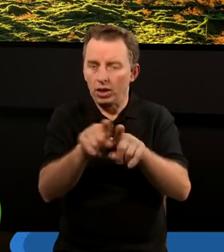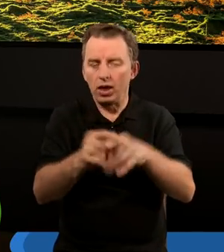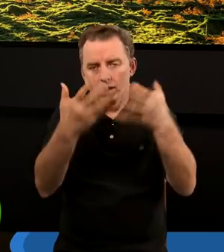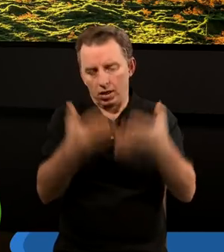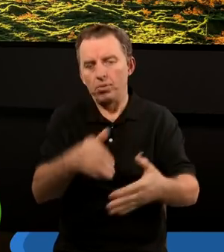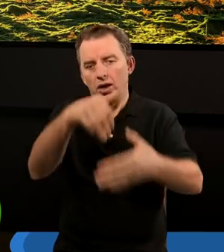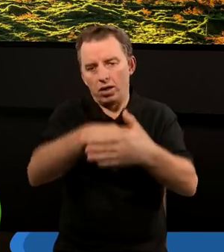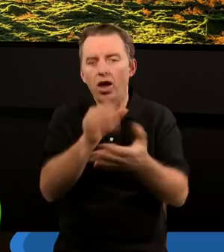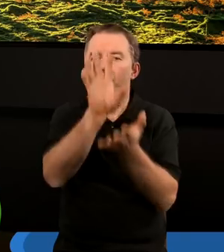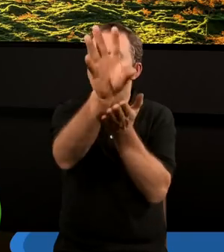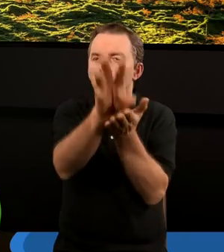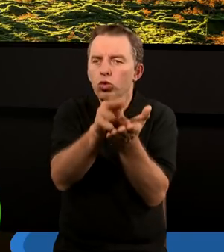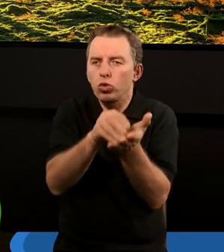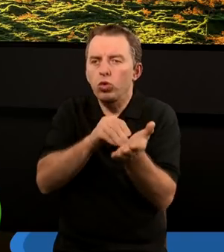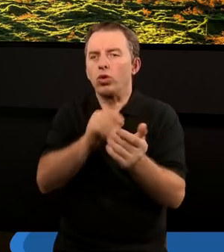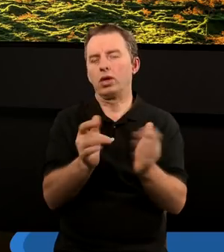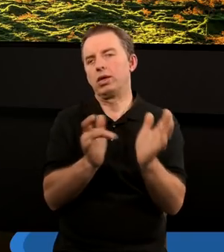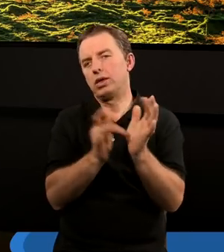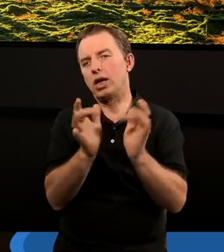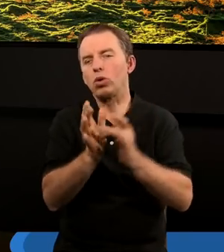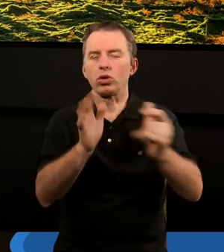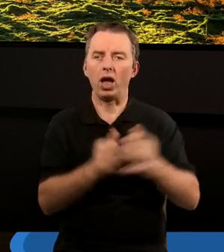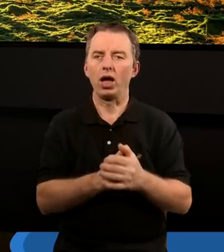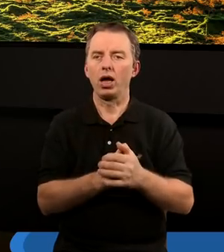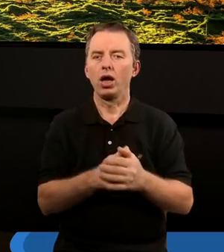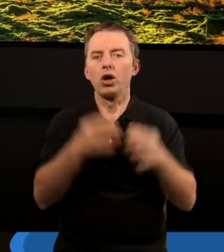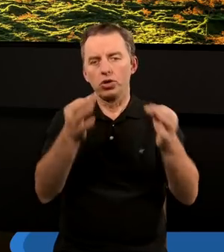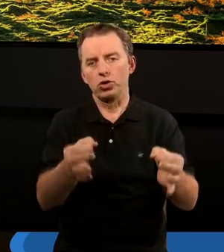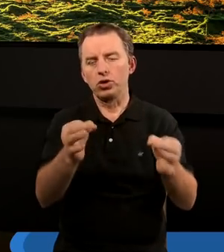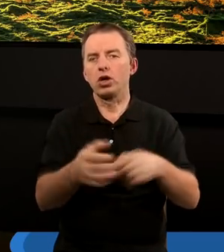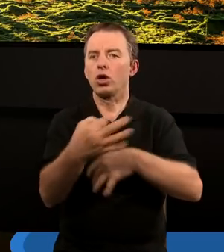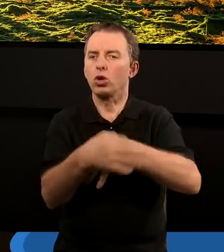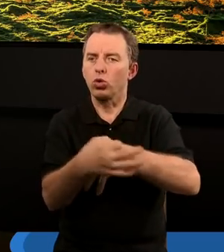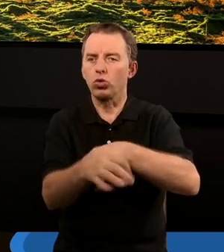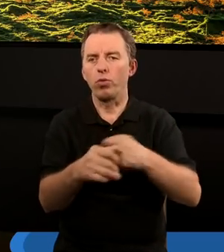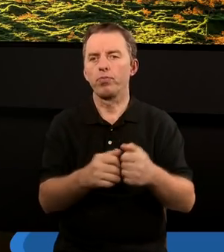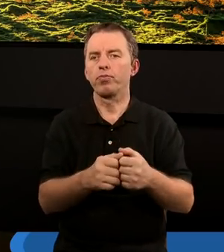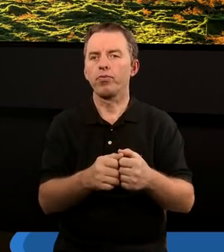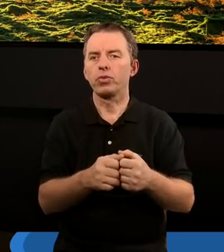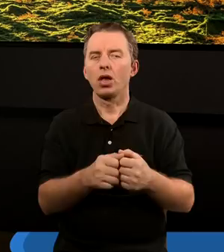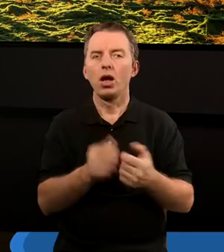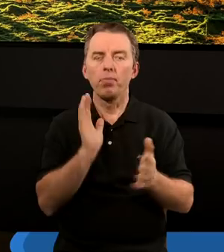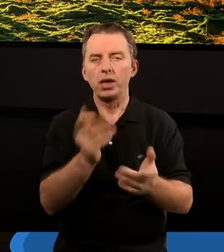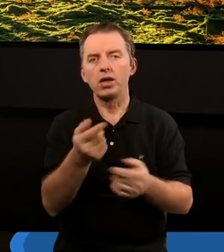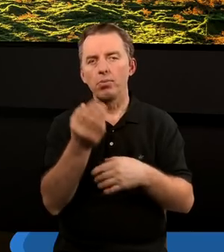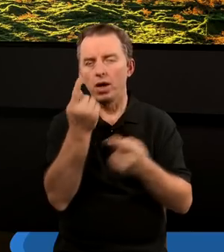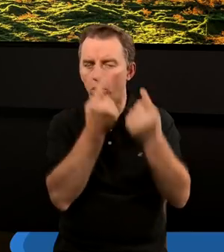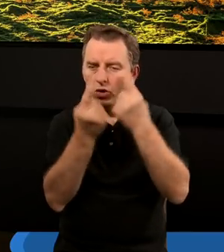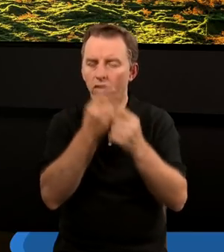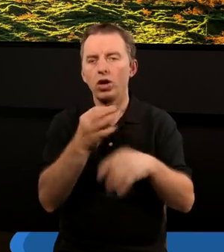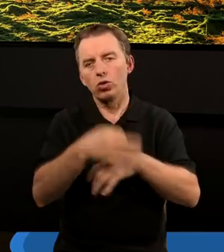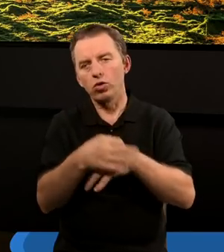wzorem wezwania Jezusa. Podczas dzisiejszego studium dowiemy się, że